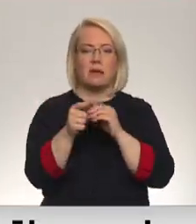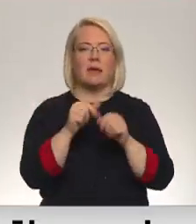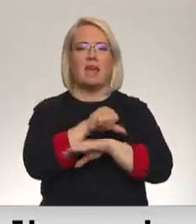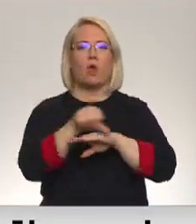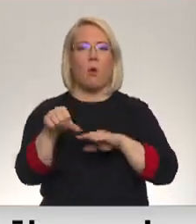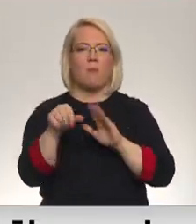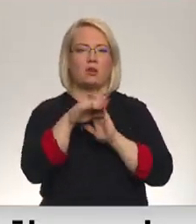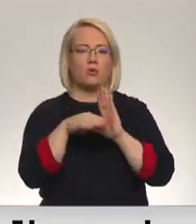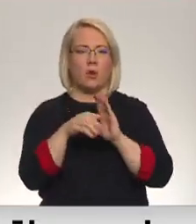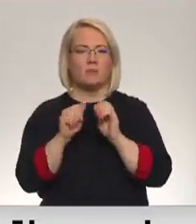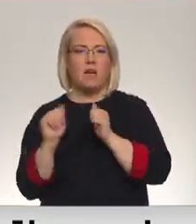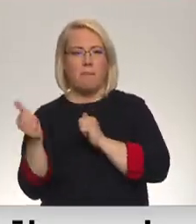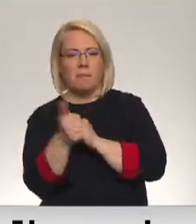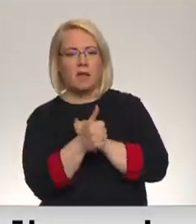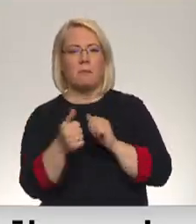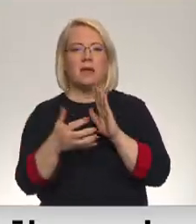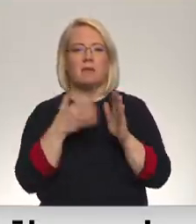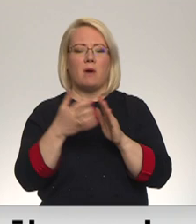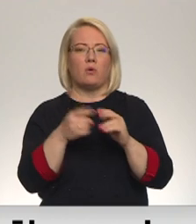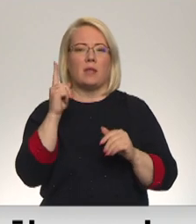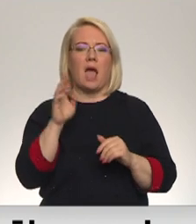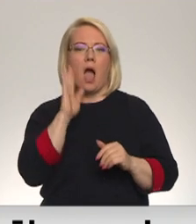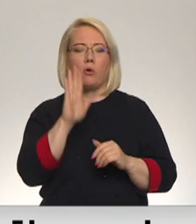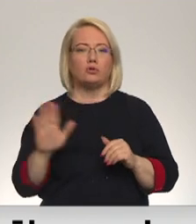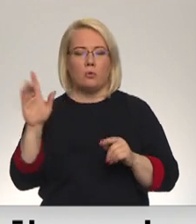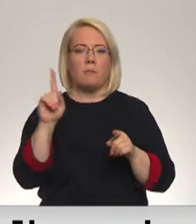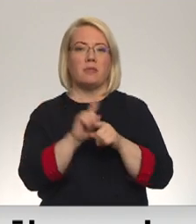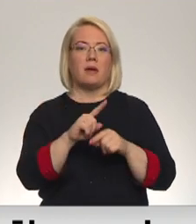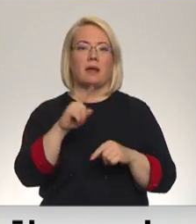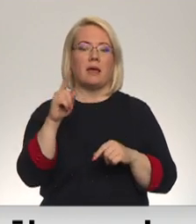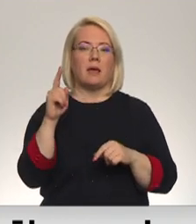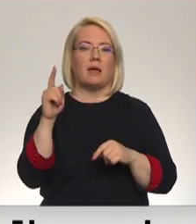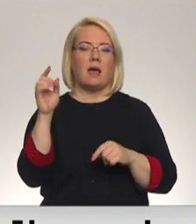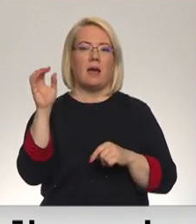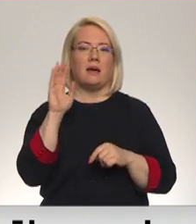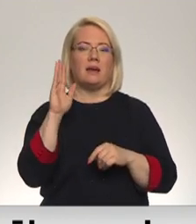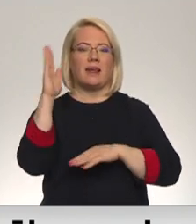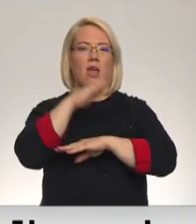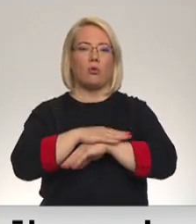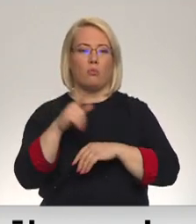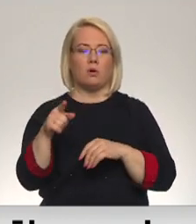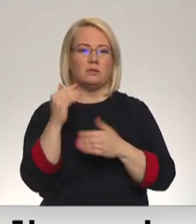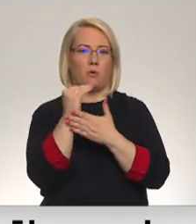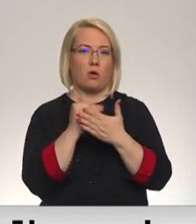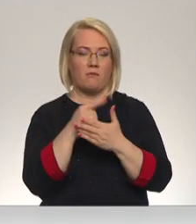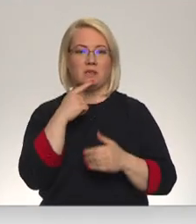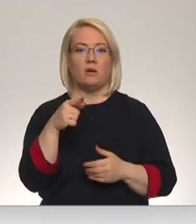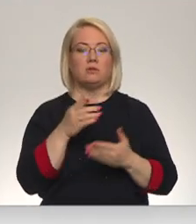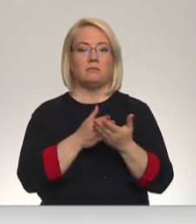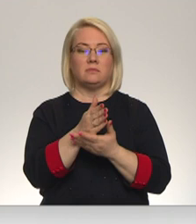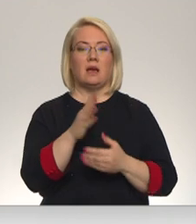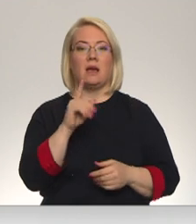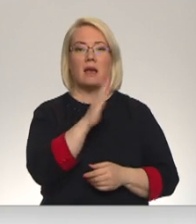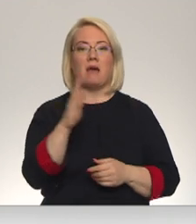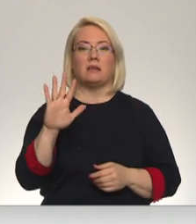un nelegāli izmantot ne tikai austrumos, bet arī rietumos radītus kanālus. Jūs izejiet uz ielas. Katrs piektais cilvēks, ko jūs